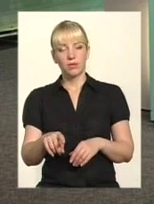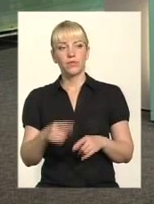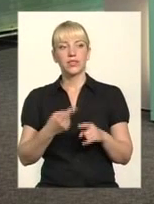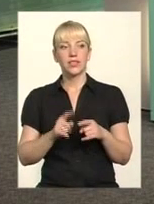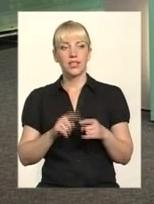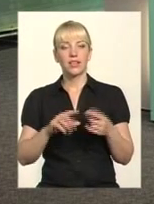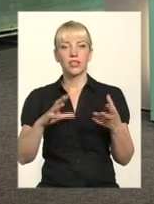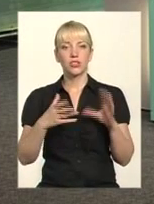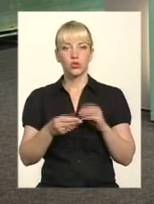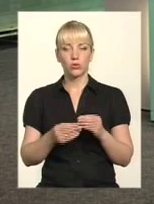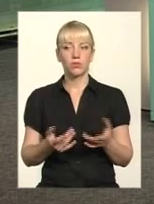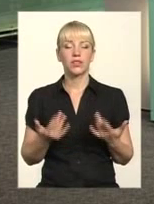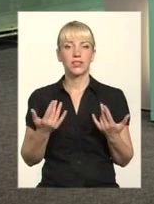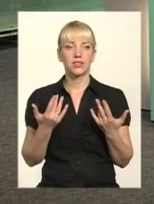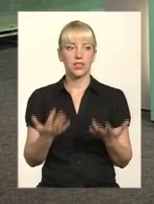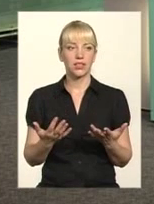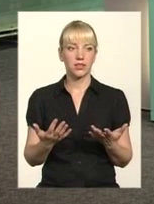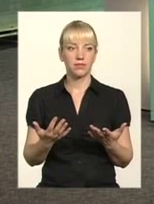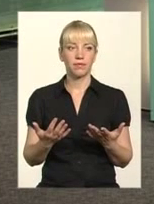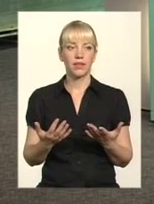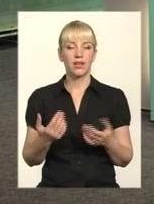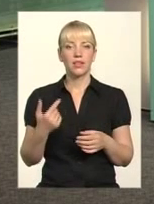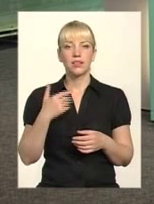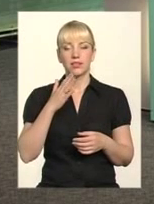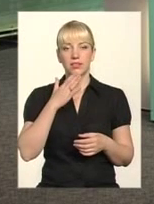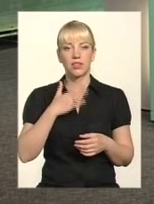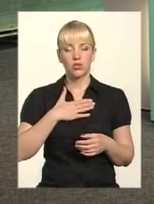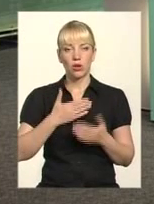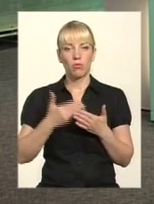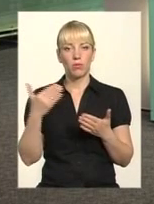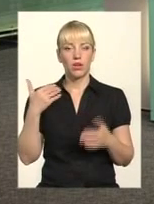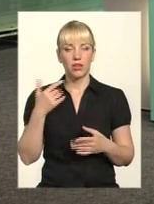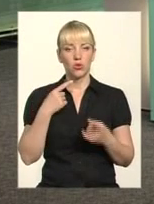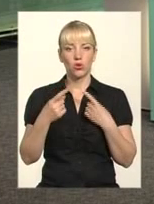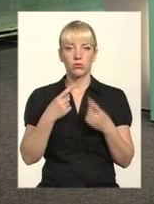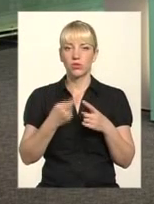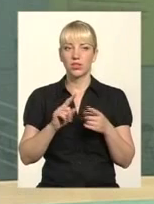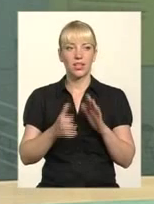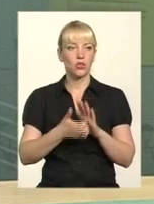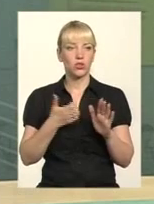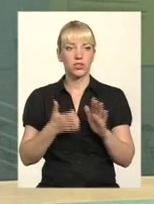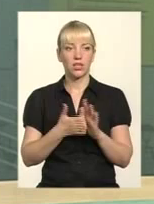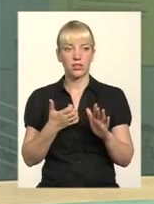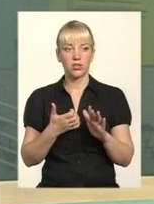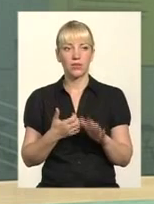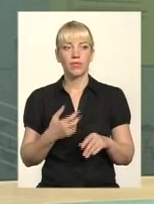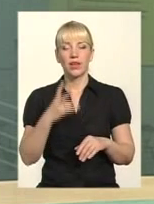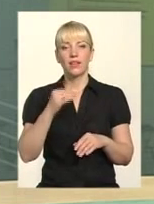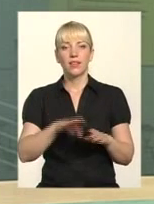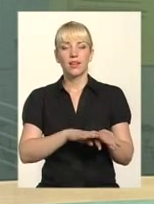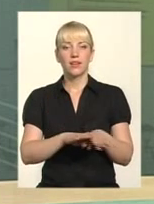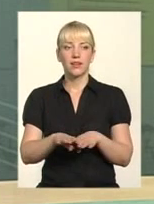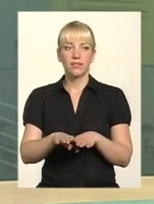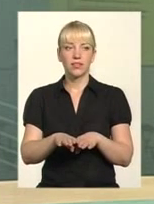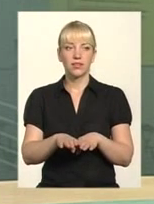цієї суми, оскільки з нашою попередньою розмовою, виходить її недостатньо. На рівні